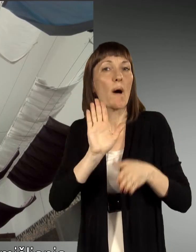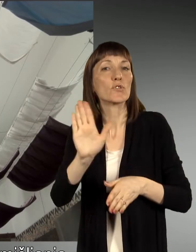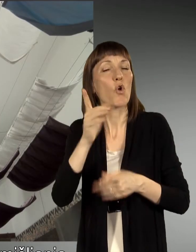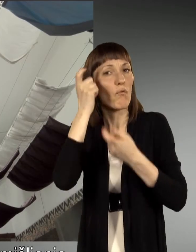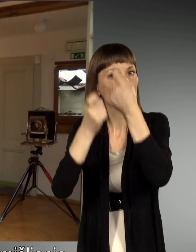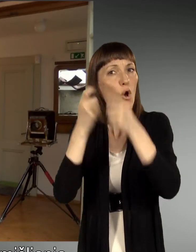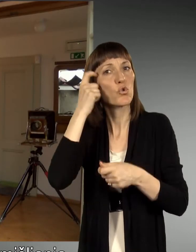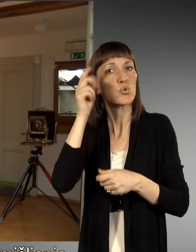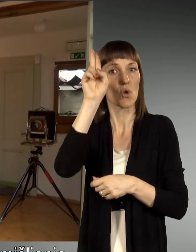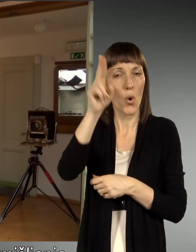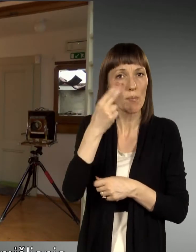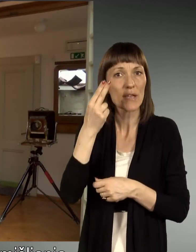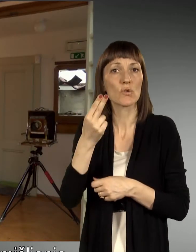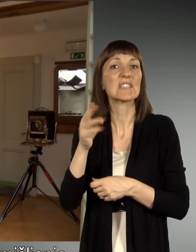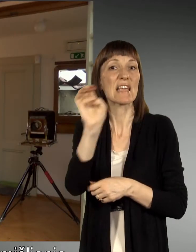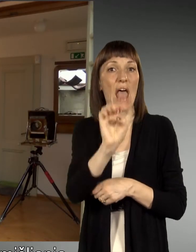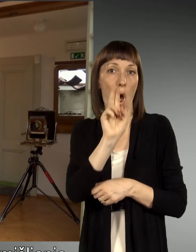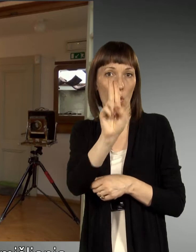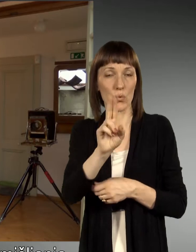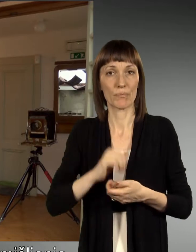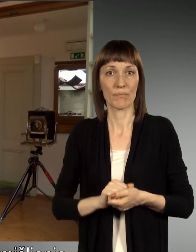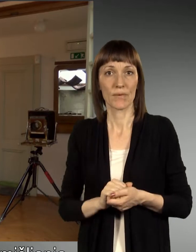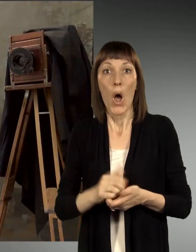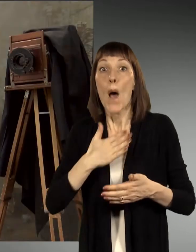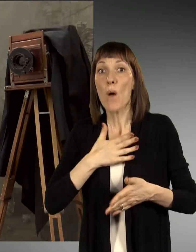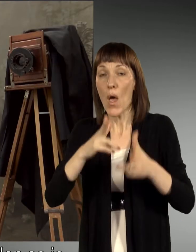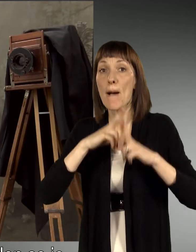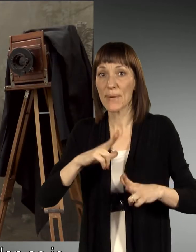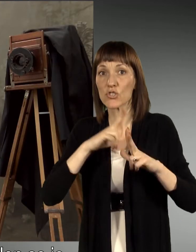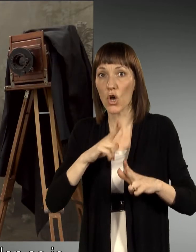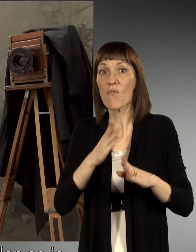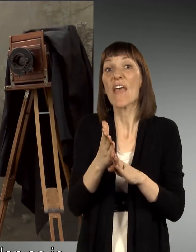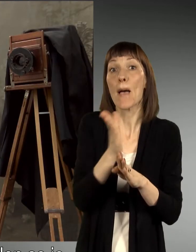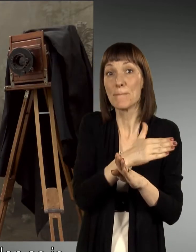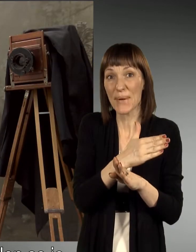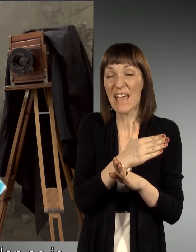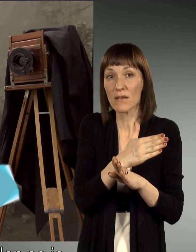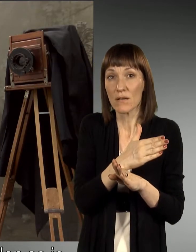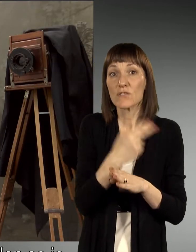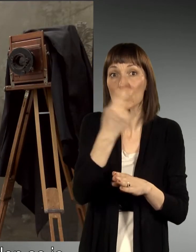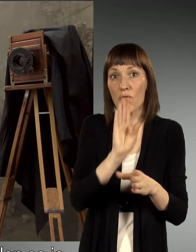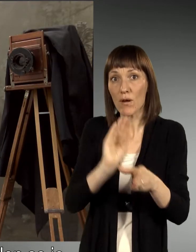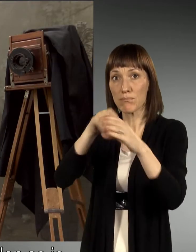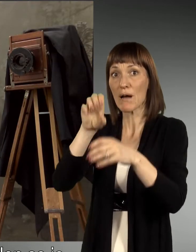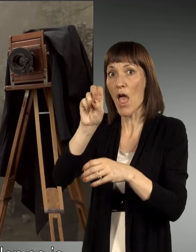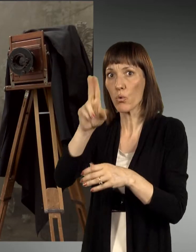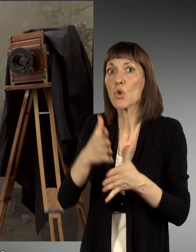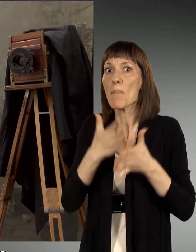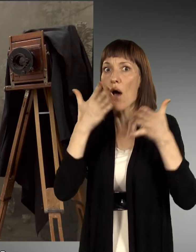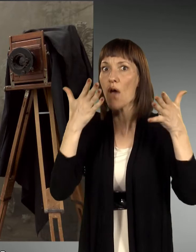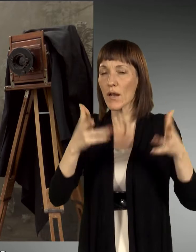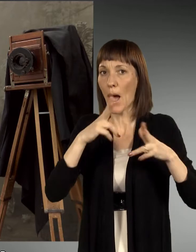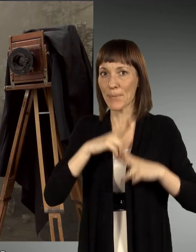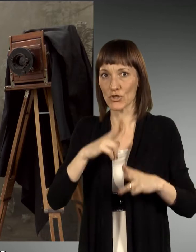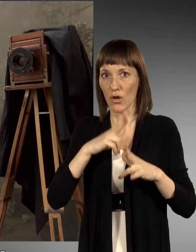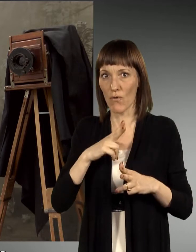razmišljanja o kulturi, umetnosti in Evropski uniji. Moja prečakovanja prejene Slovenija se pridružila v Evropi in so bila dost